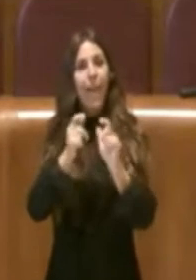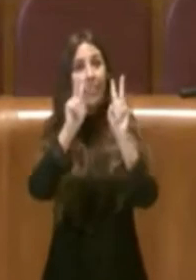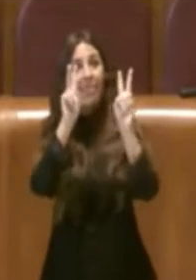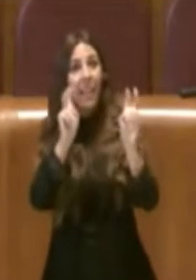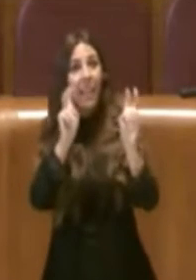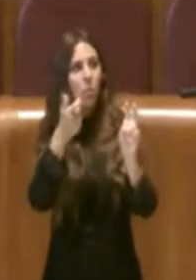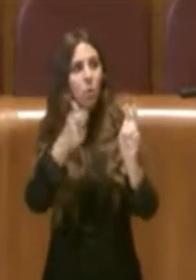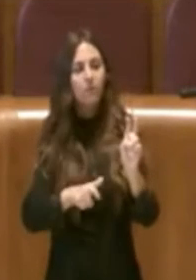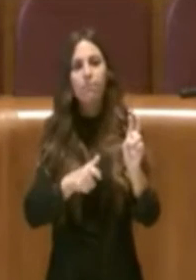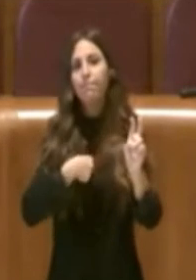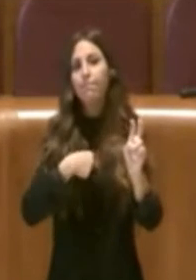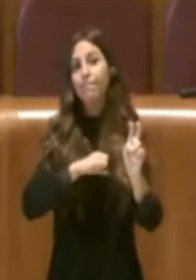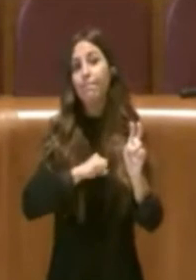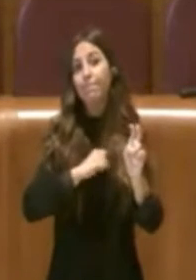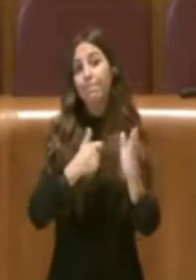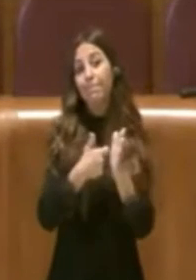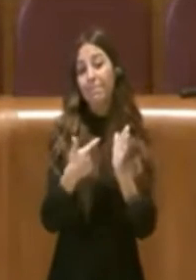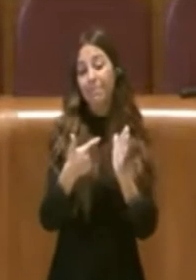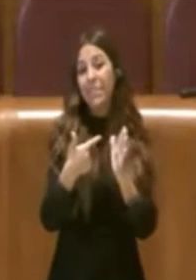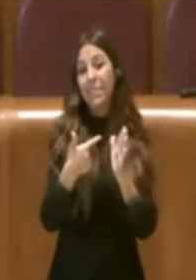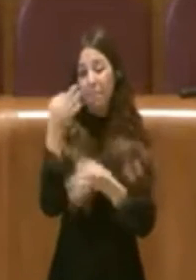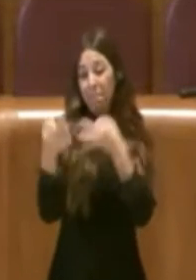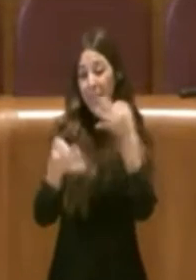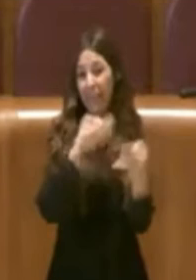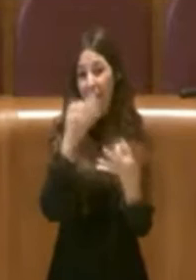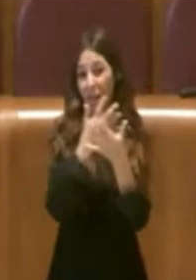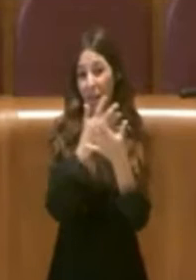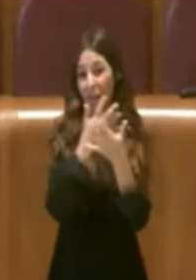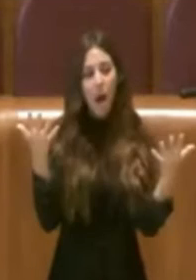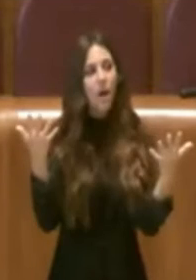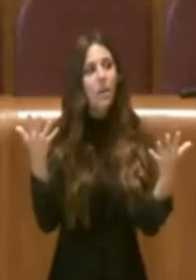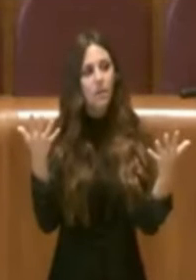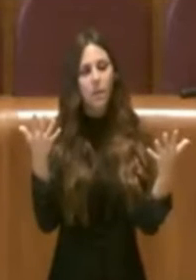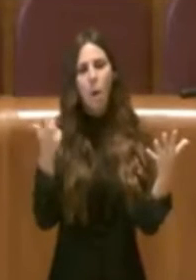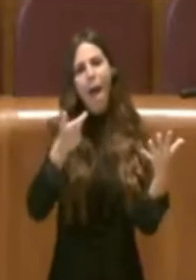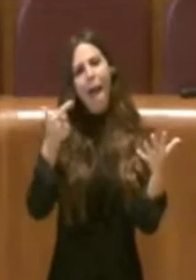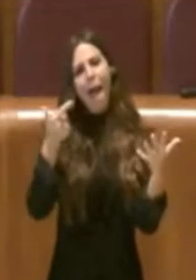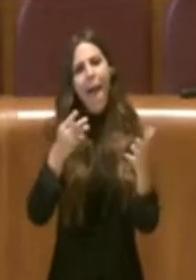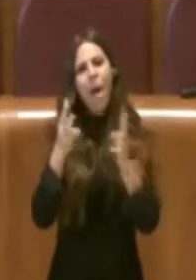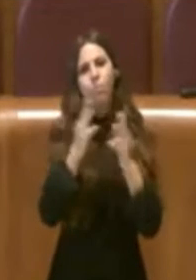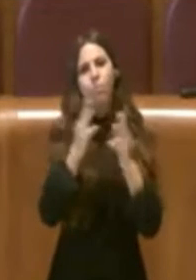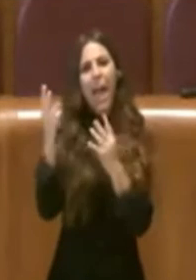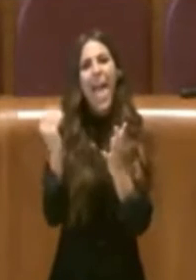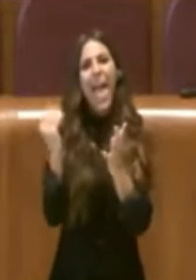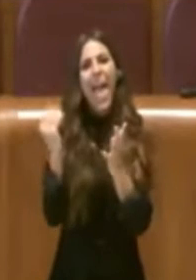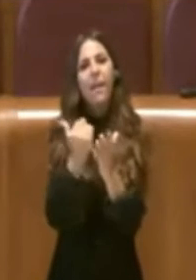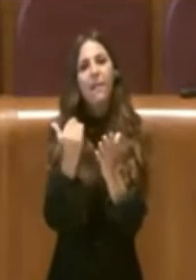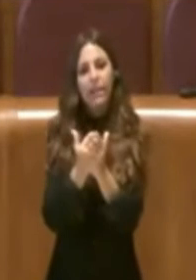importante dare dei dettagli perché non ci siano equivoci su questo tema.